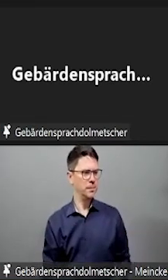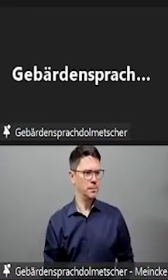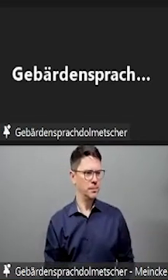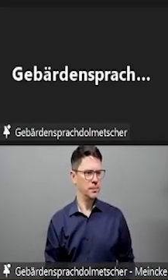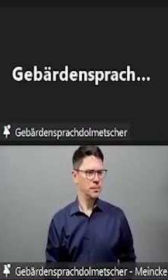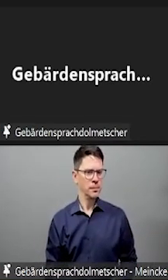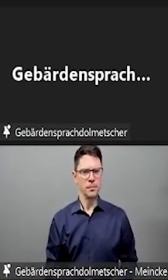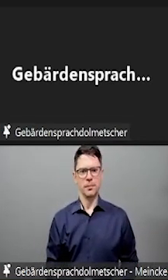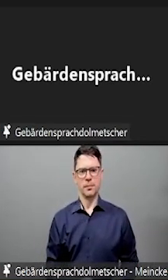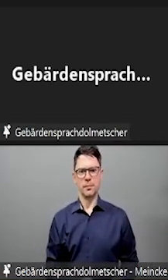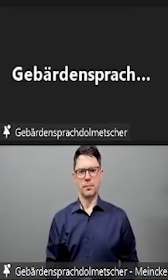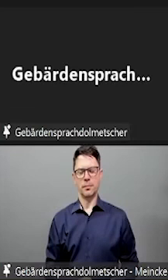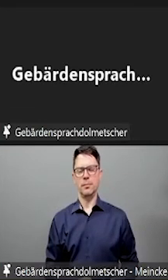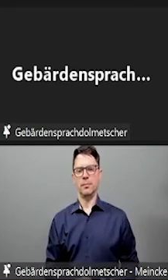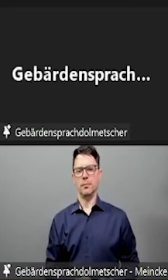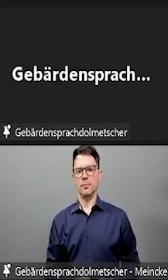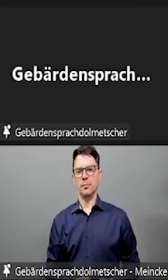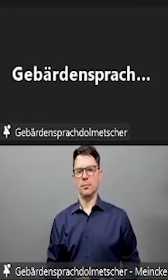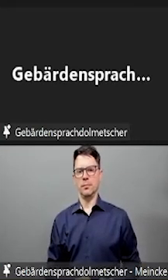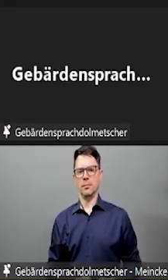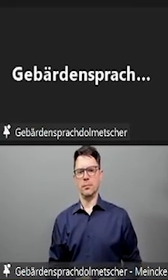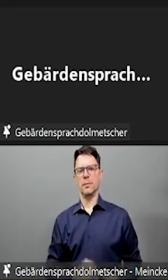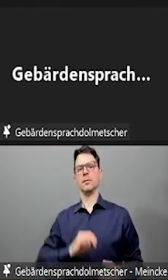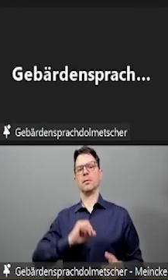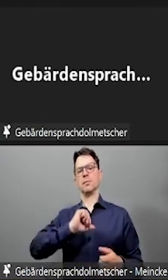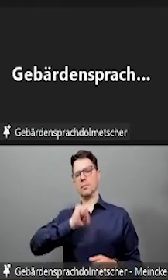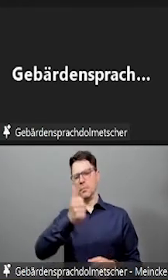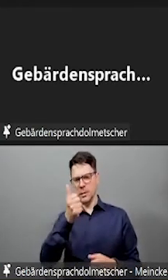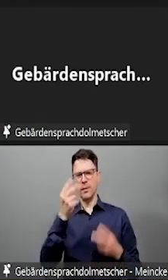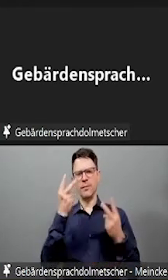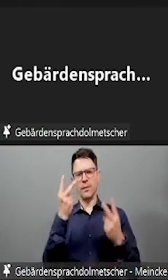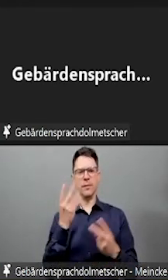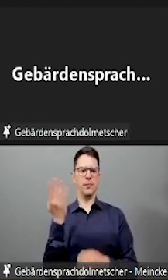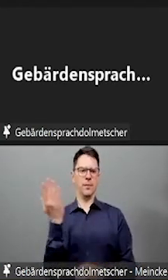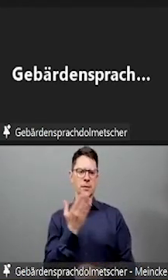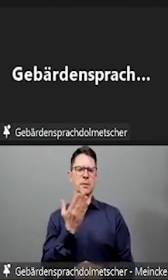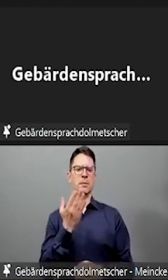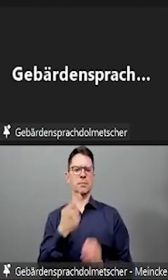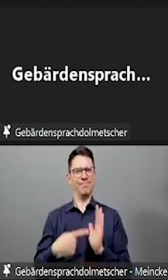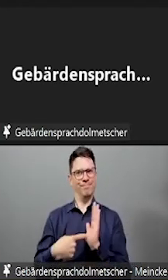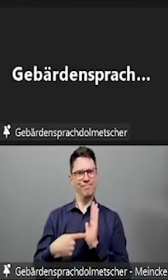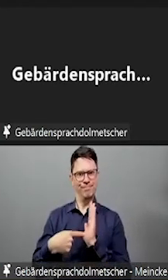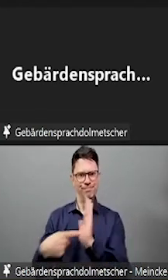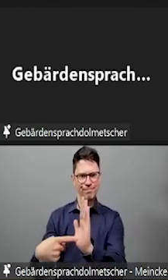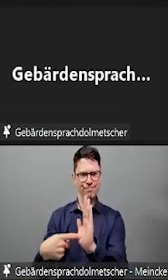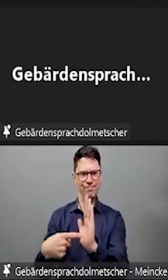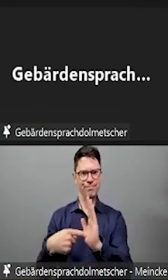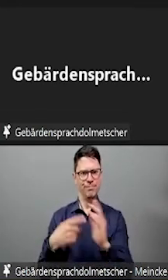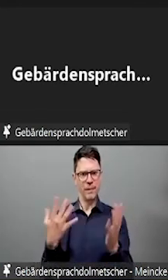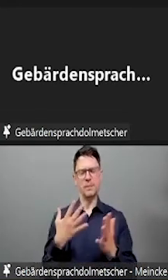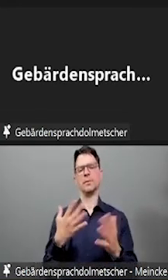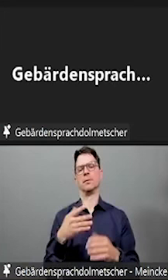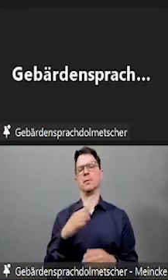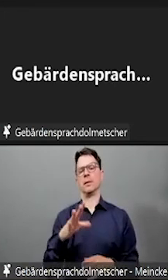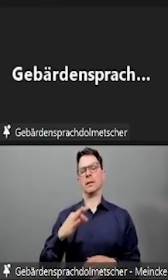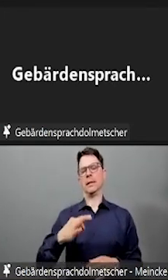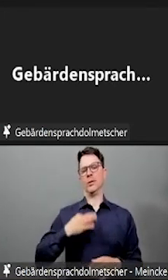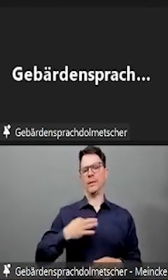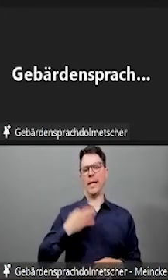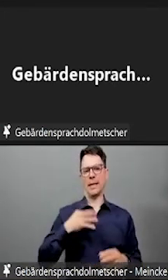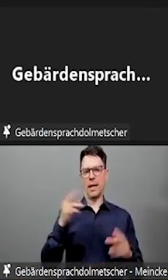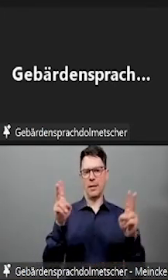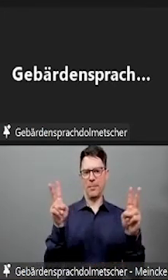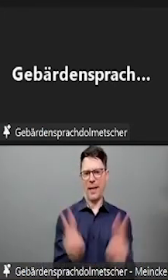überprüft wird, kann man eben sagen, die Studierenden müssen eine Beeinträchtigung haben, die sich nach der internationalen